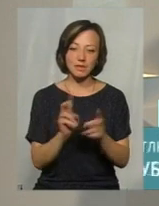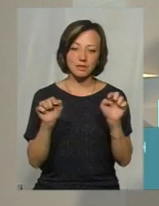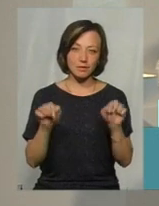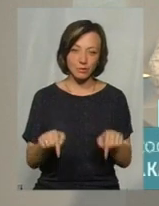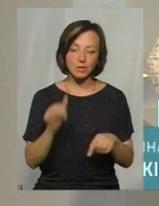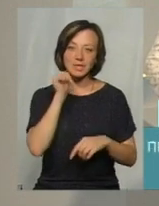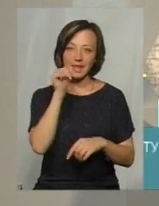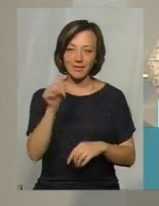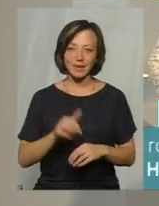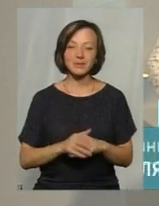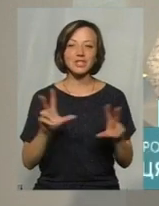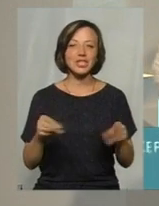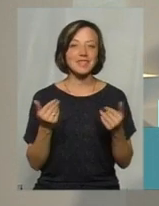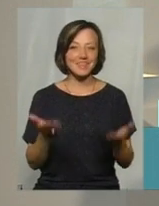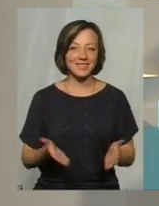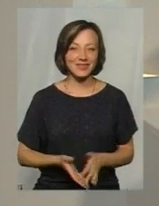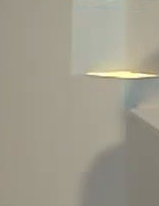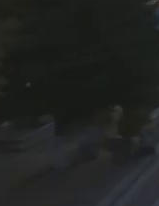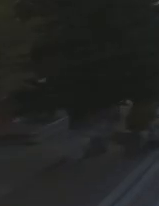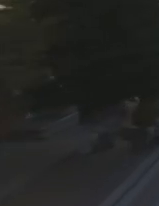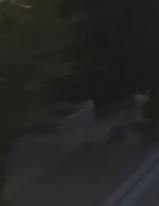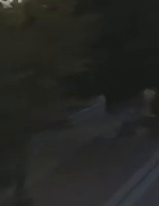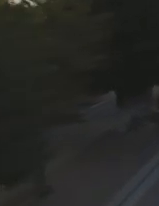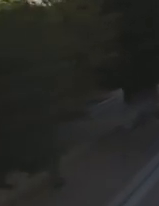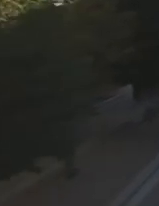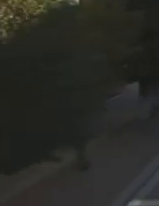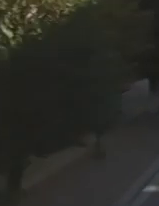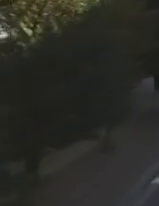у цій же порі уже завтра. Нехай щастить. Дякую